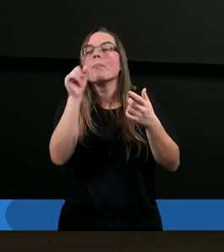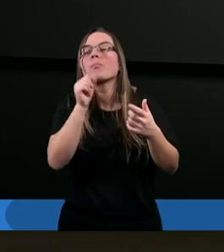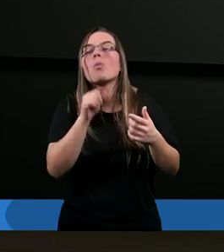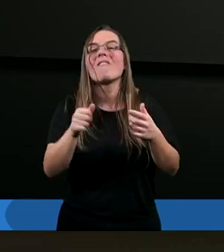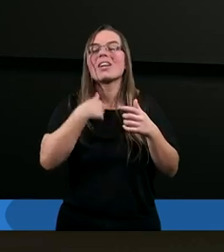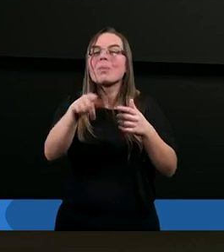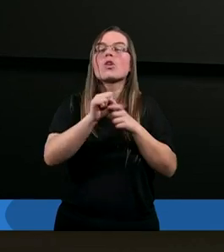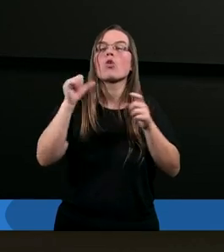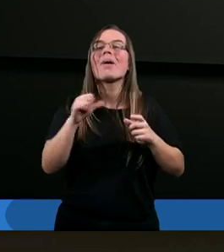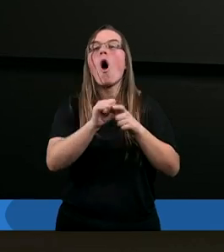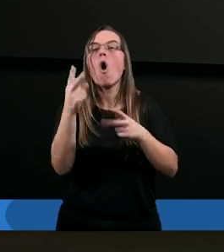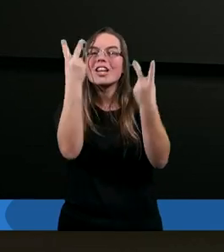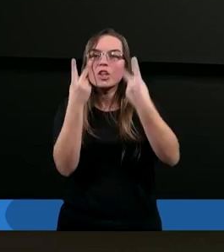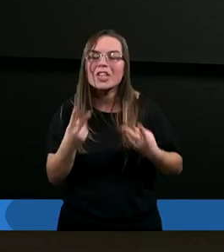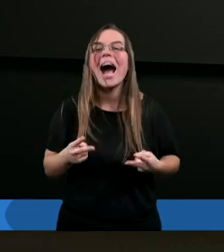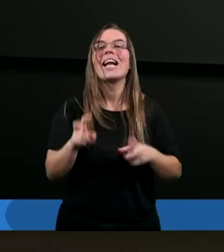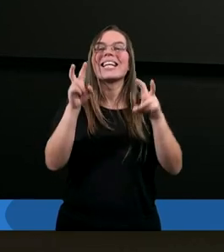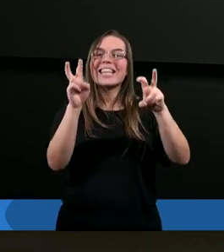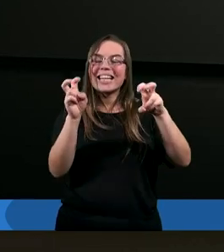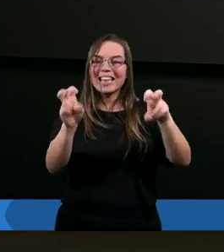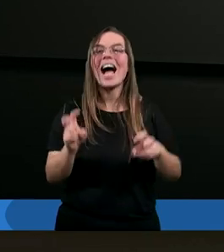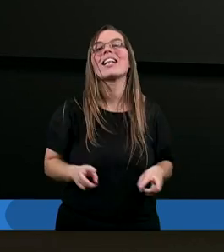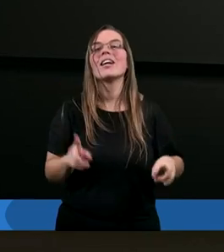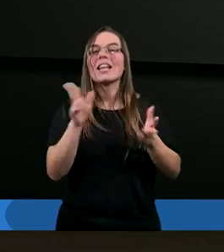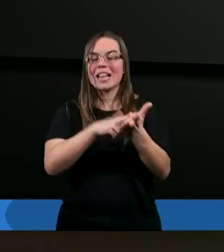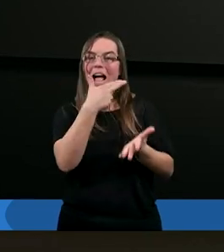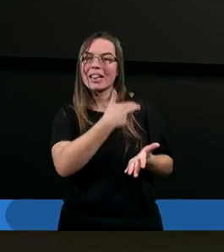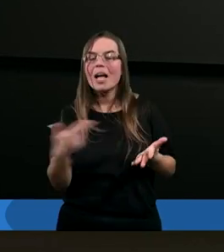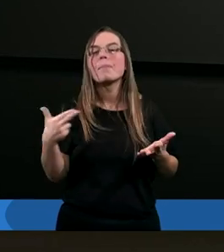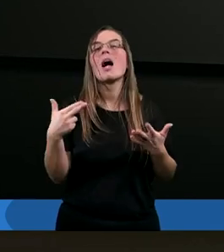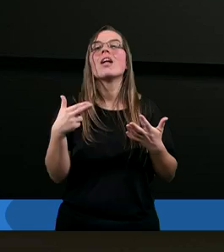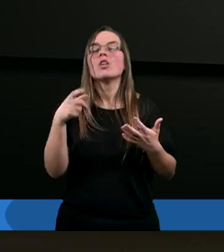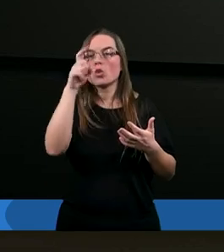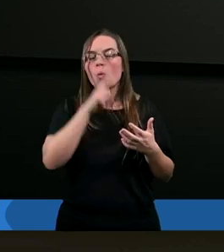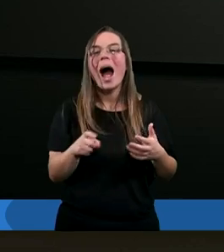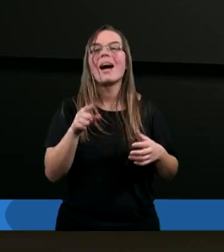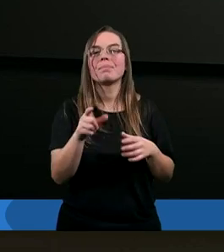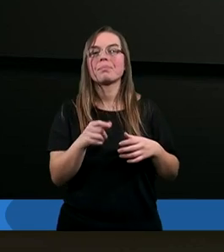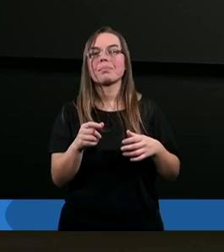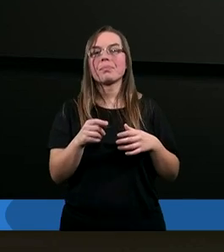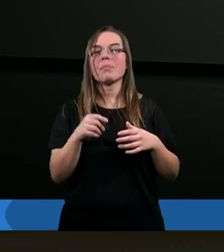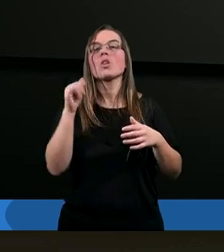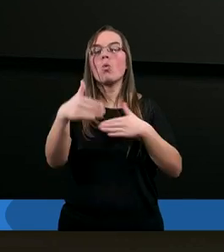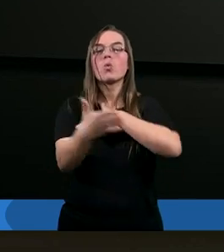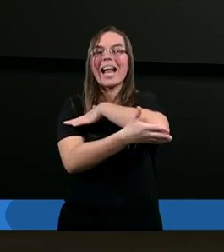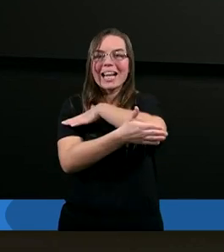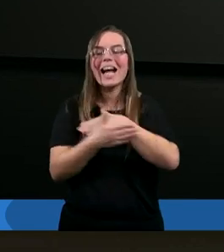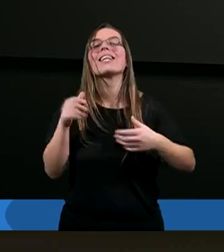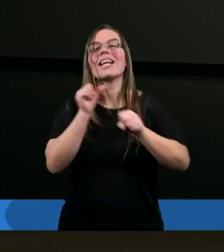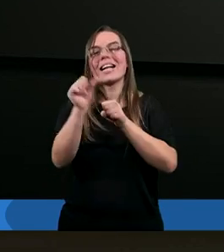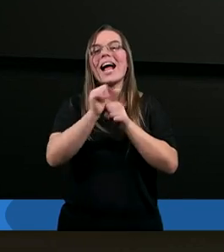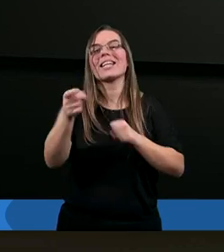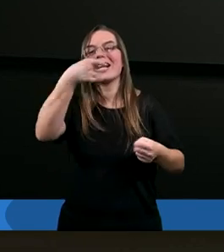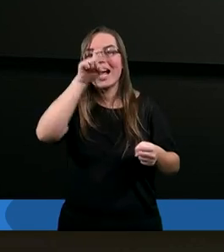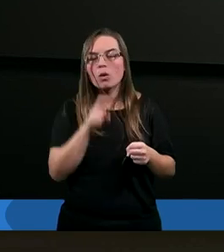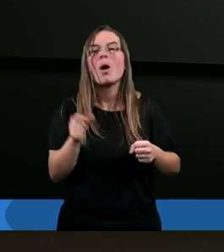żebyśmy go sobie odczytali, cytat na temat właśnie kwestii uzasadniania istnienia